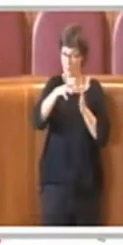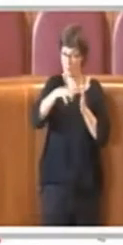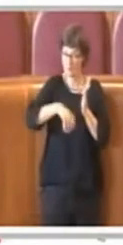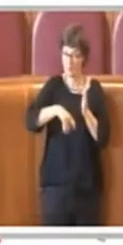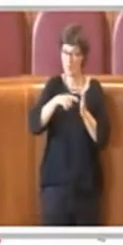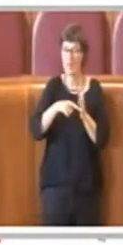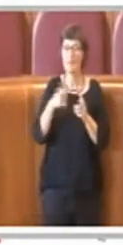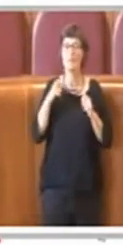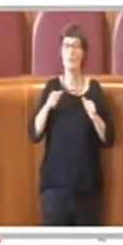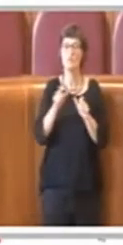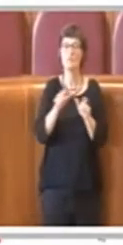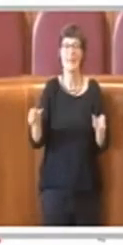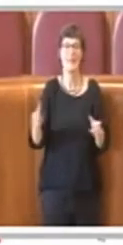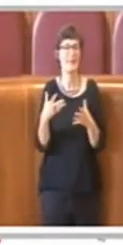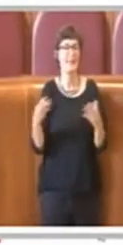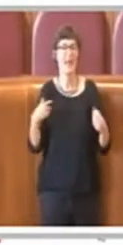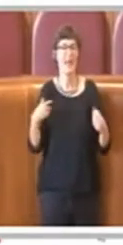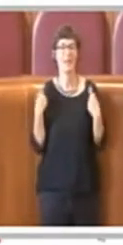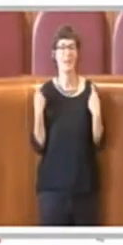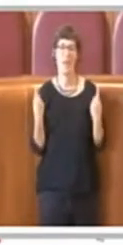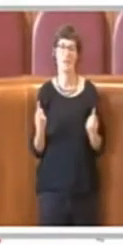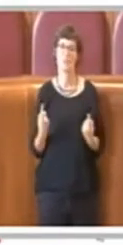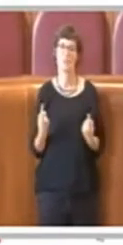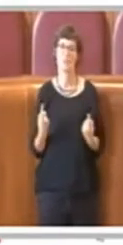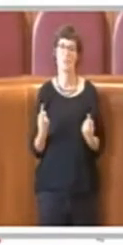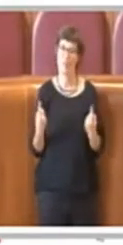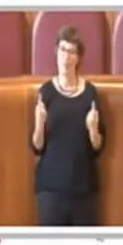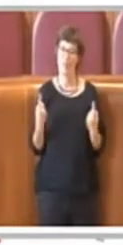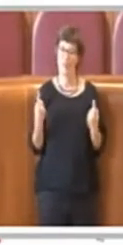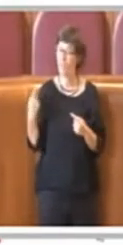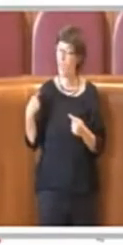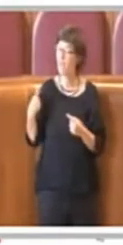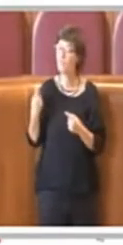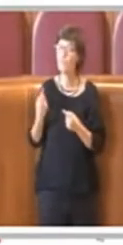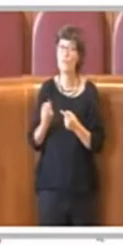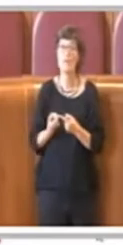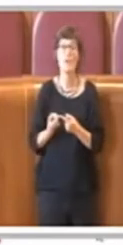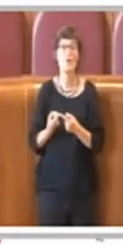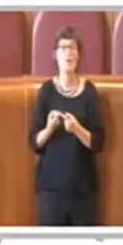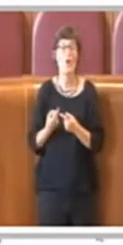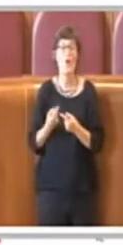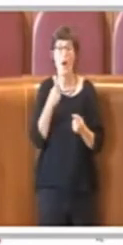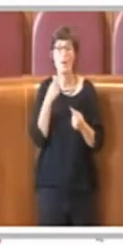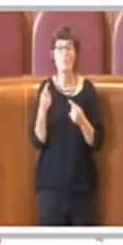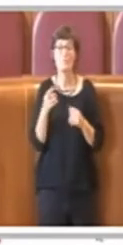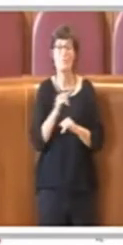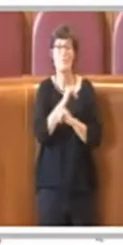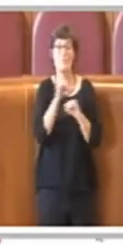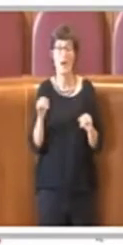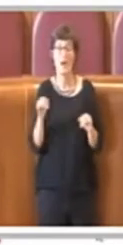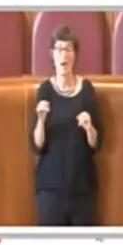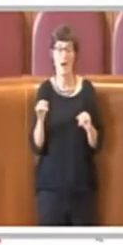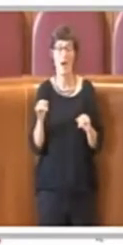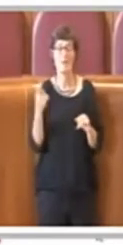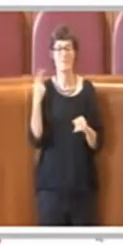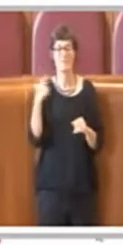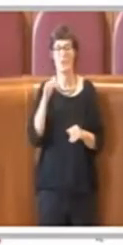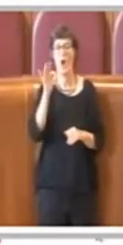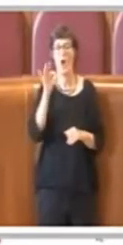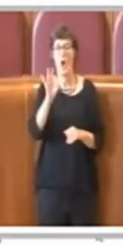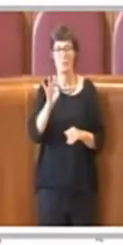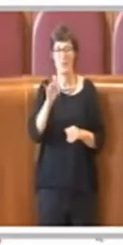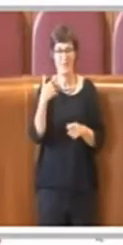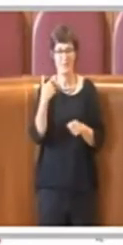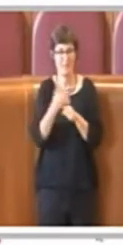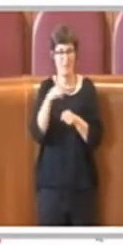stata affrontata in precedenza. Il faro di questo lavoro è stato sempre quello di garantire forza allo strumento partecipativo delle